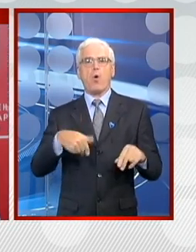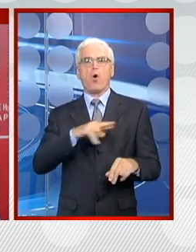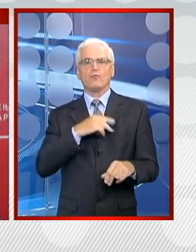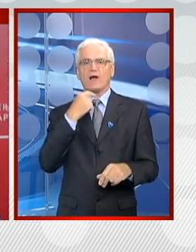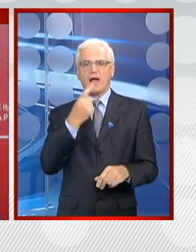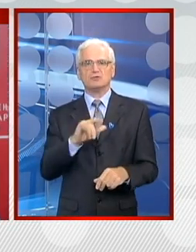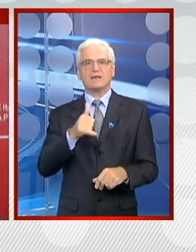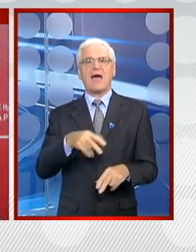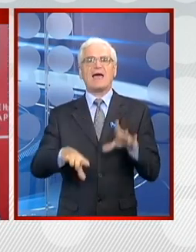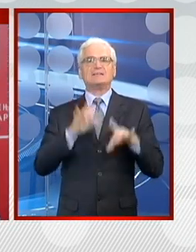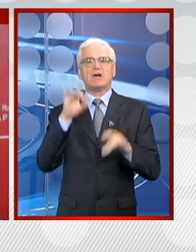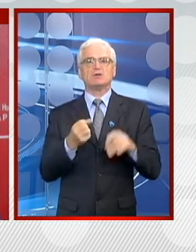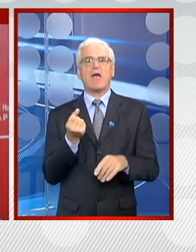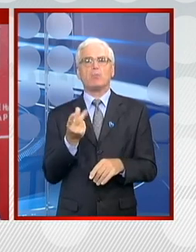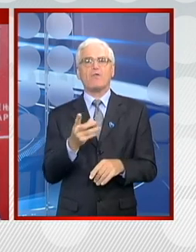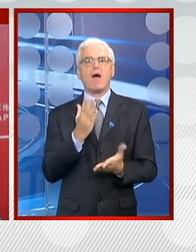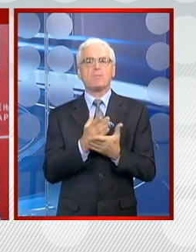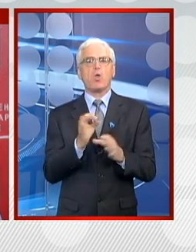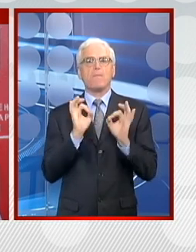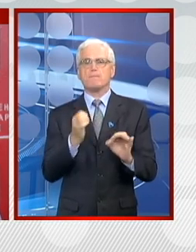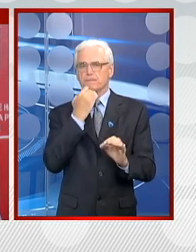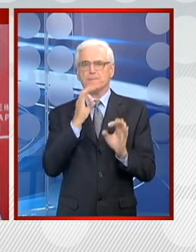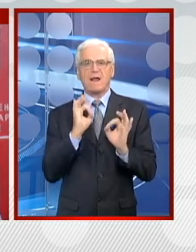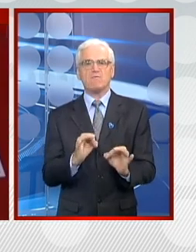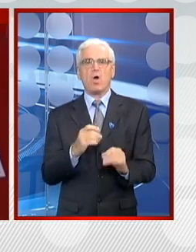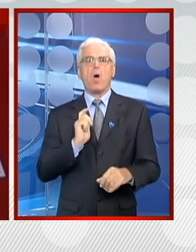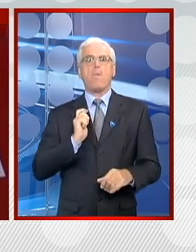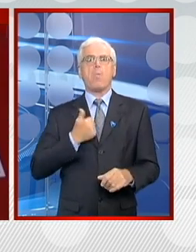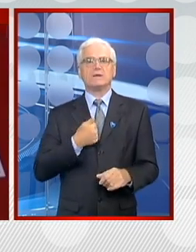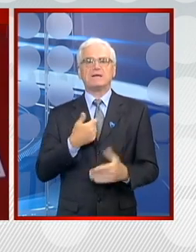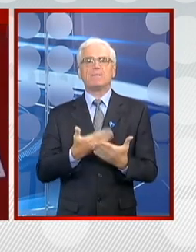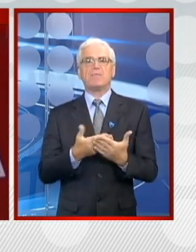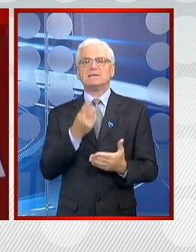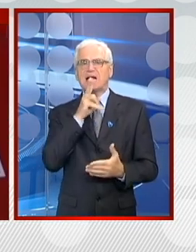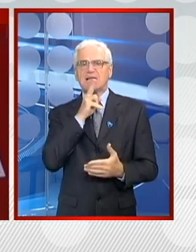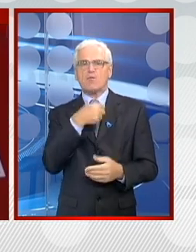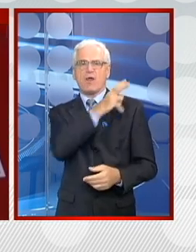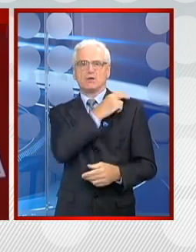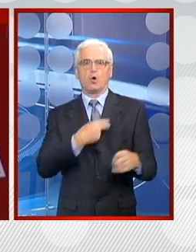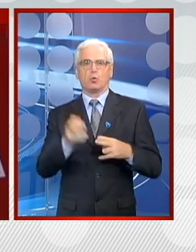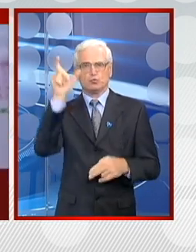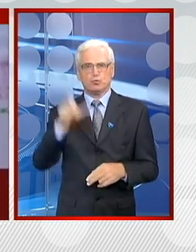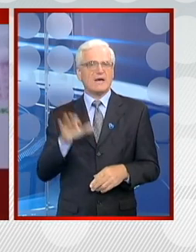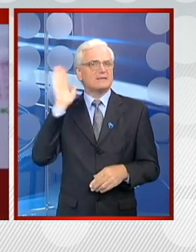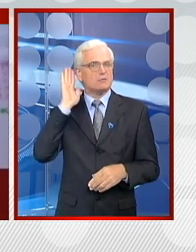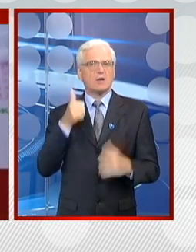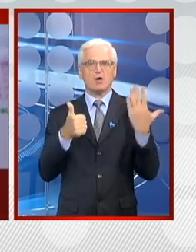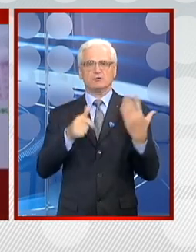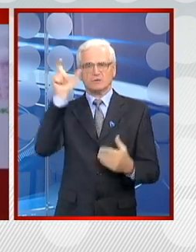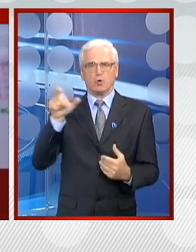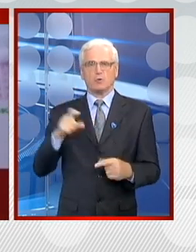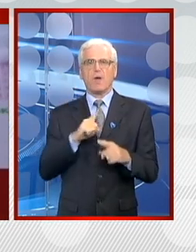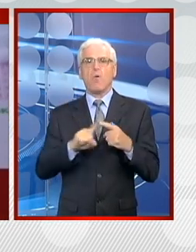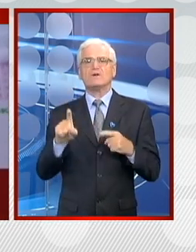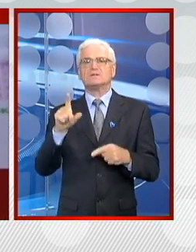odgovornošću tvrdi da izlačenje brojeva bilo regularno. Policija je po zaktevu nadležnog tužioca saslušala